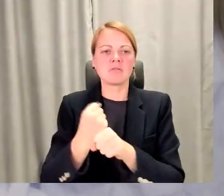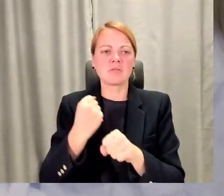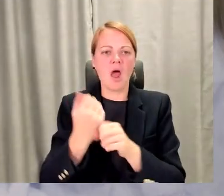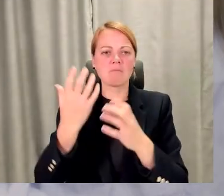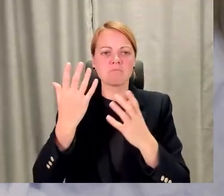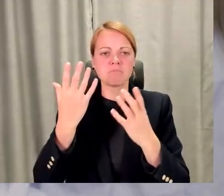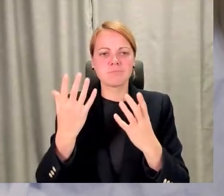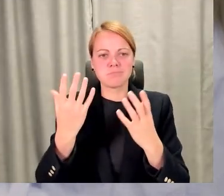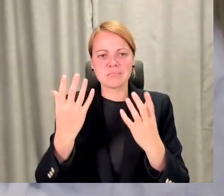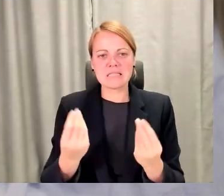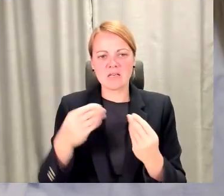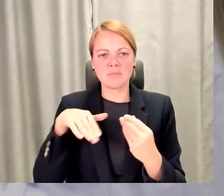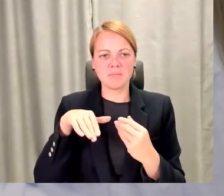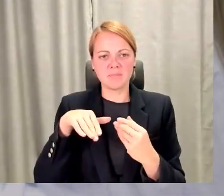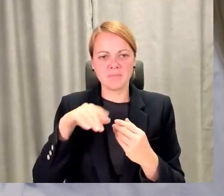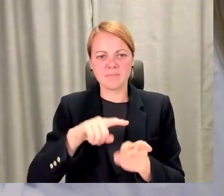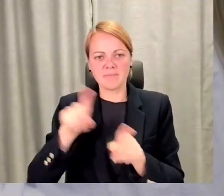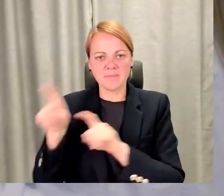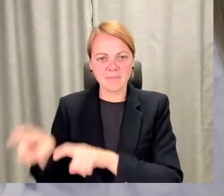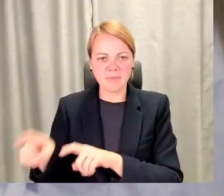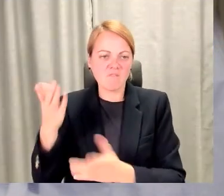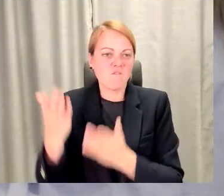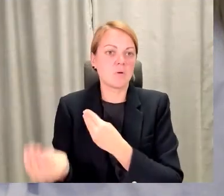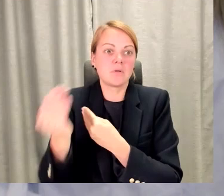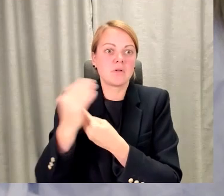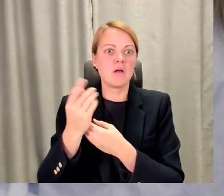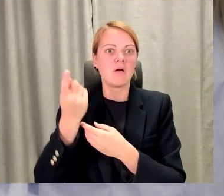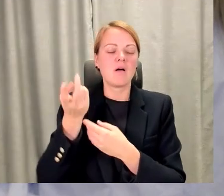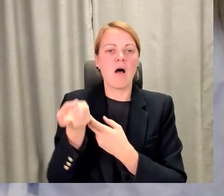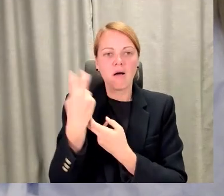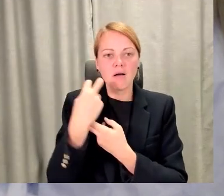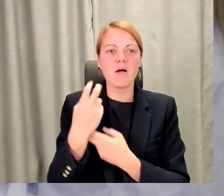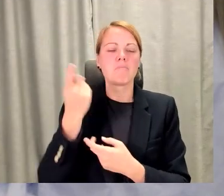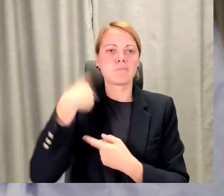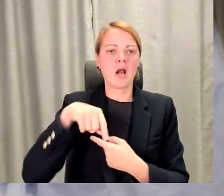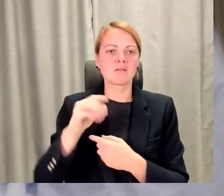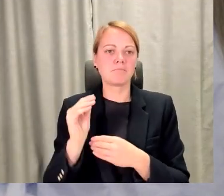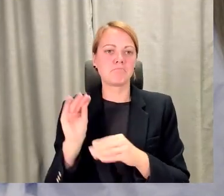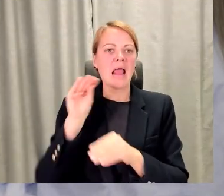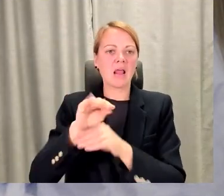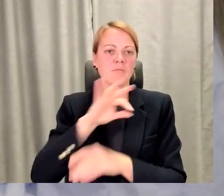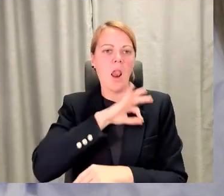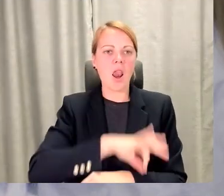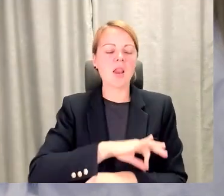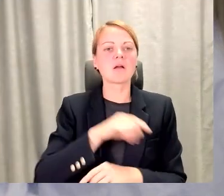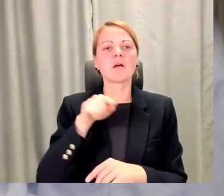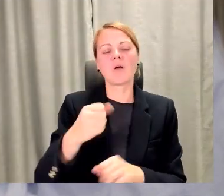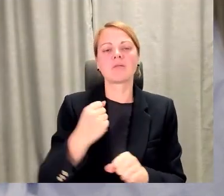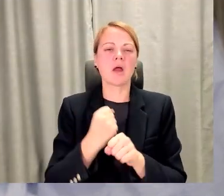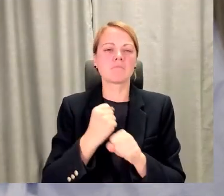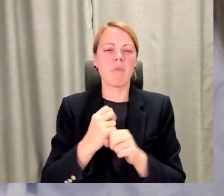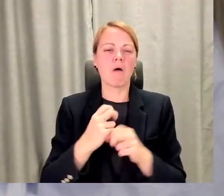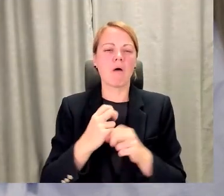pēc tam paprasīšu algas pielikumu, piemēram. Un, manuprāt, tas darba devējis un tās attiecības ir viens no iemesliem,